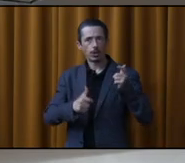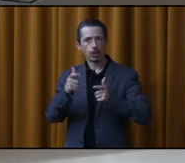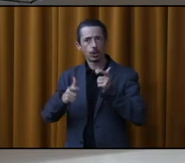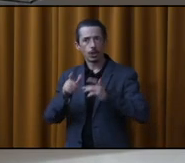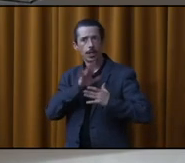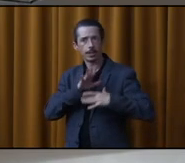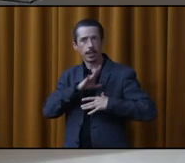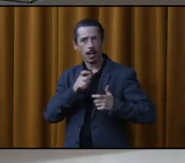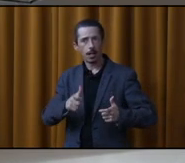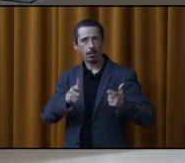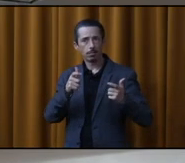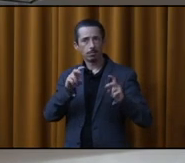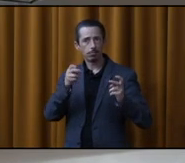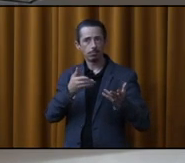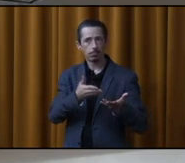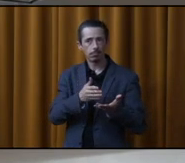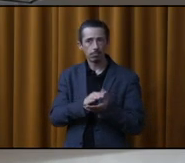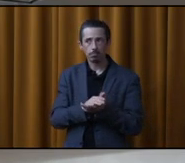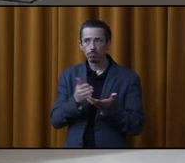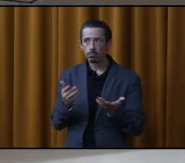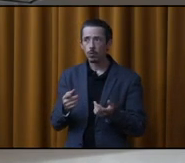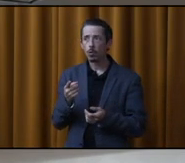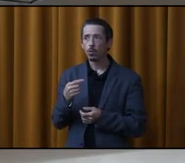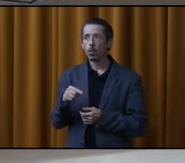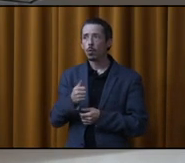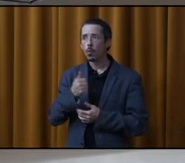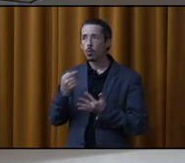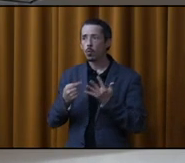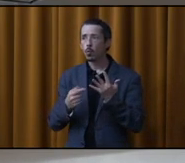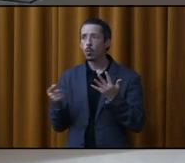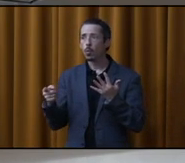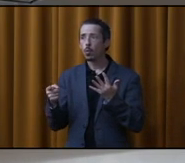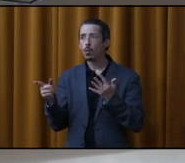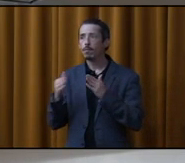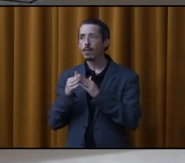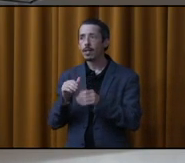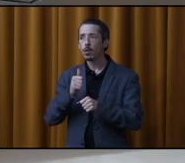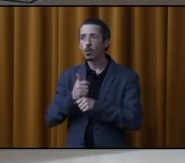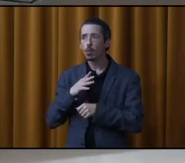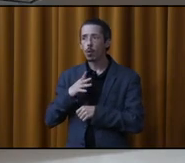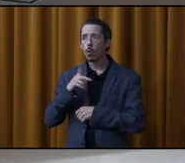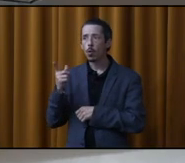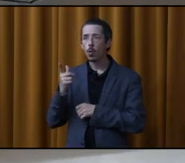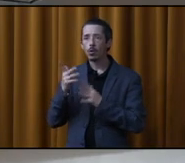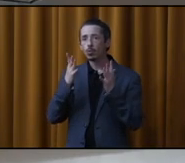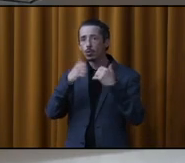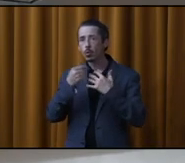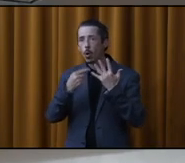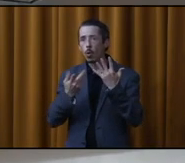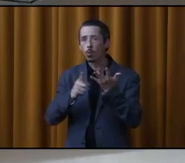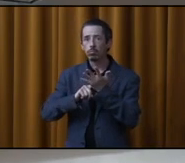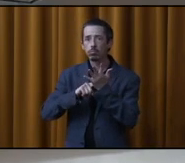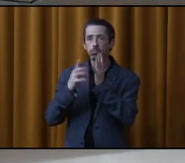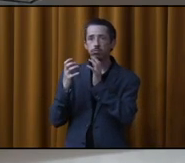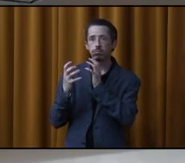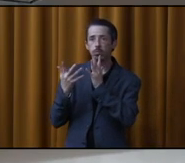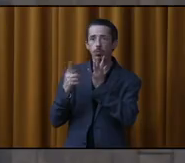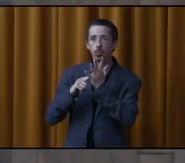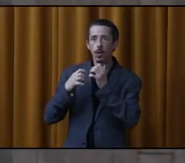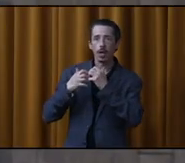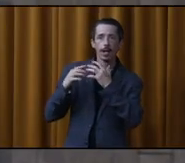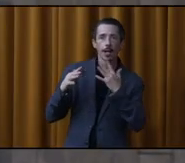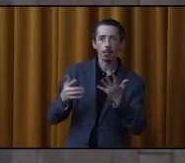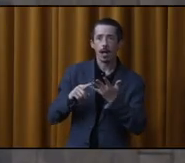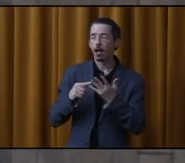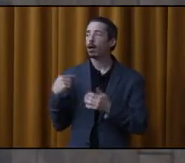patrimonials, donc des pénalités, ou s'il y a des destructions ou des altérations. Je Mais oui,